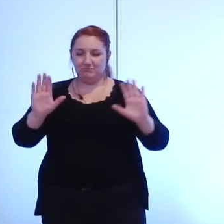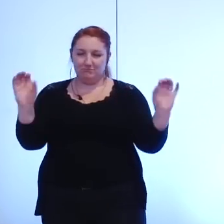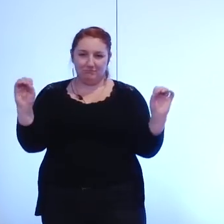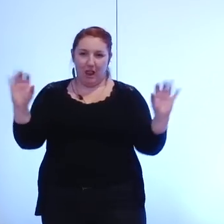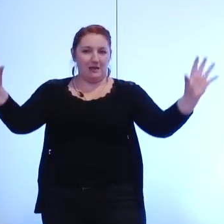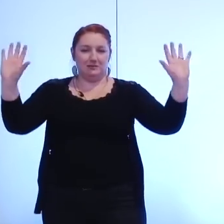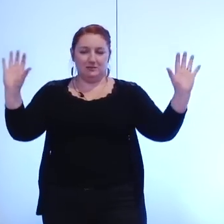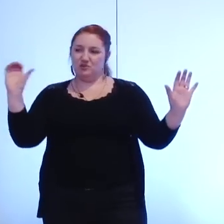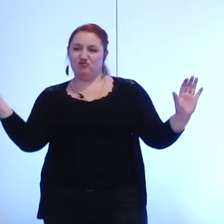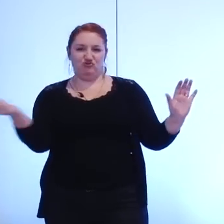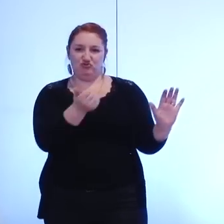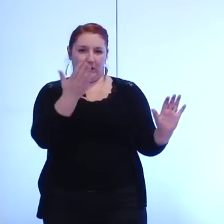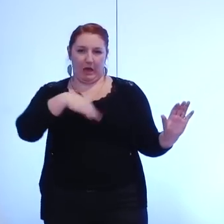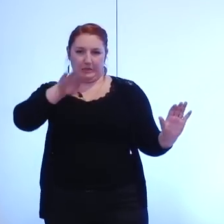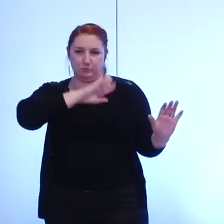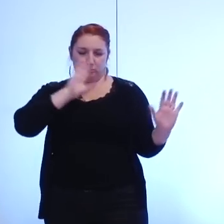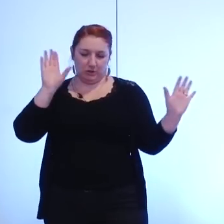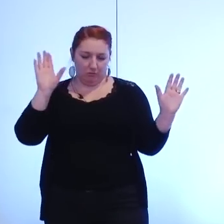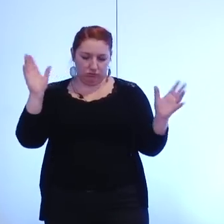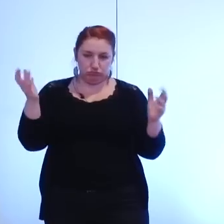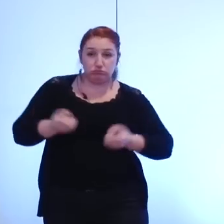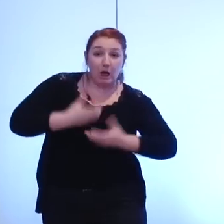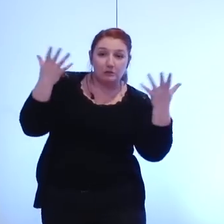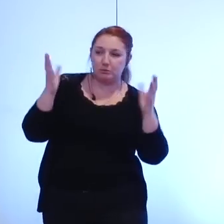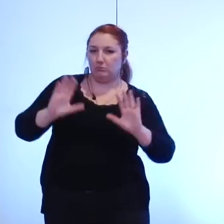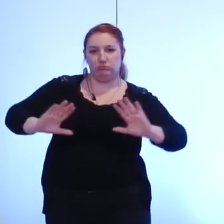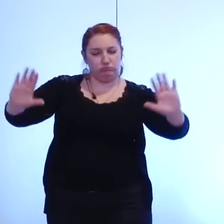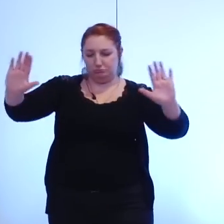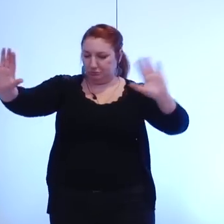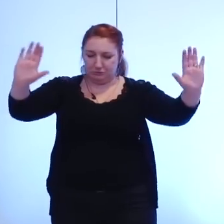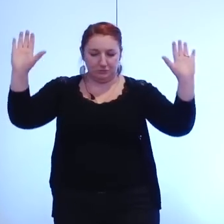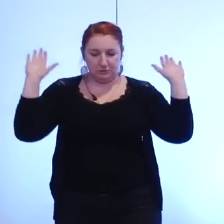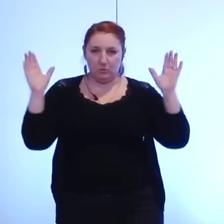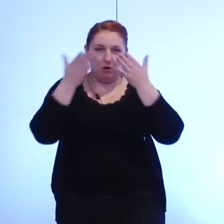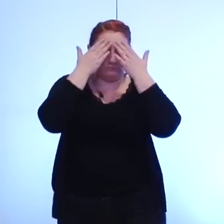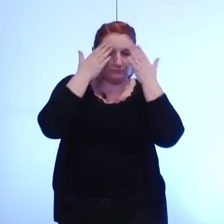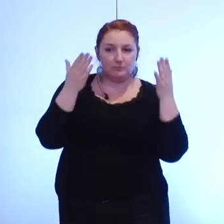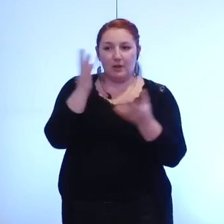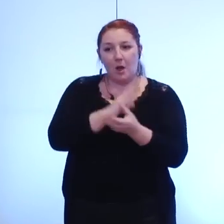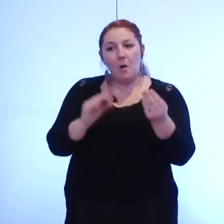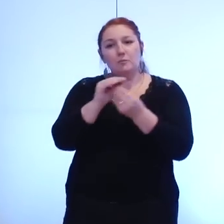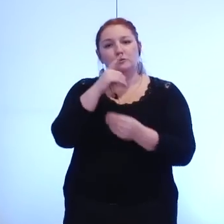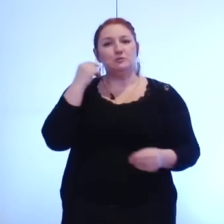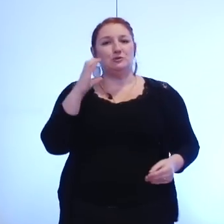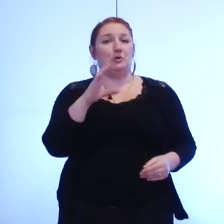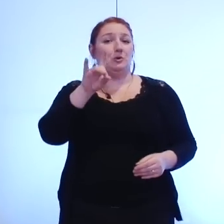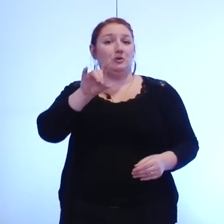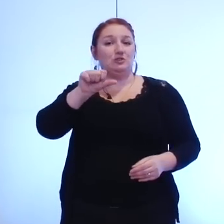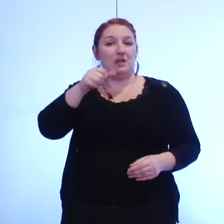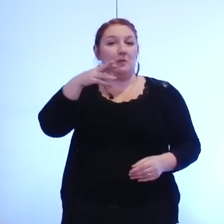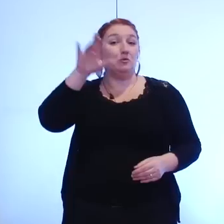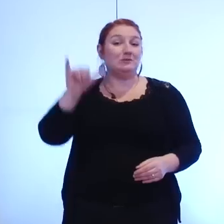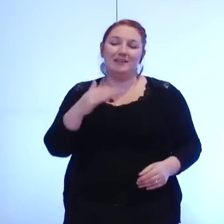à chacun la responsabilité de ses expressions d'autant que ce qui est plaisant avec monsieur Chamussi c'est qu'il est toujours très